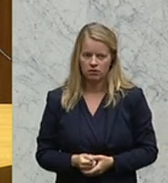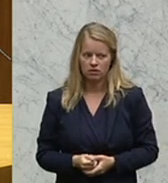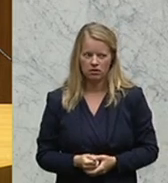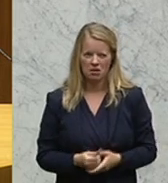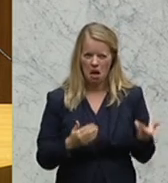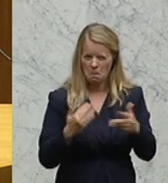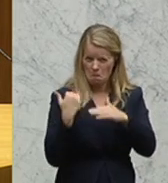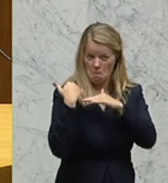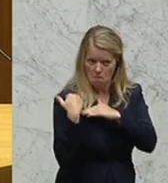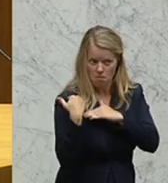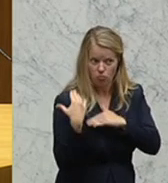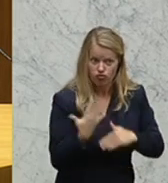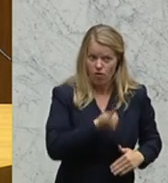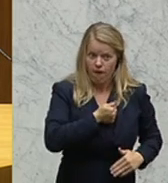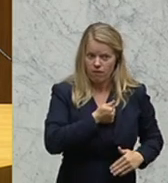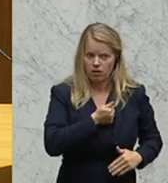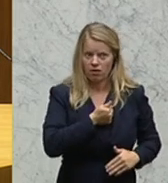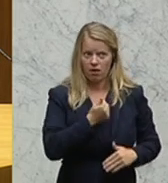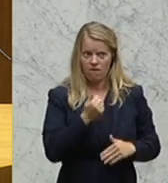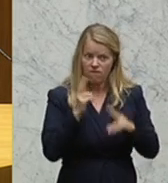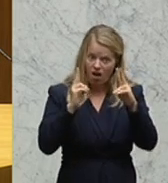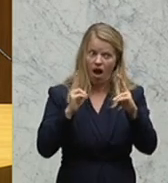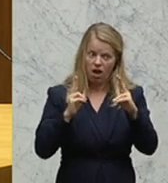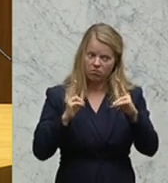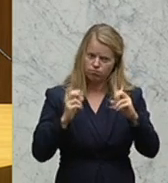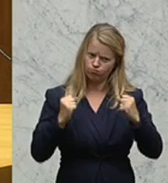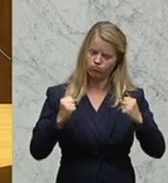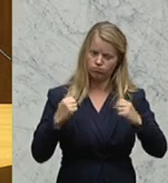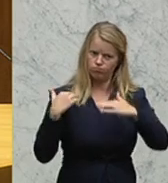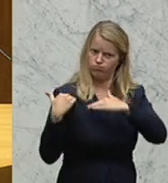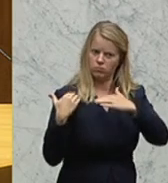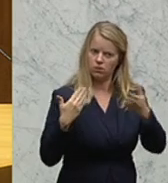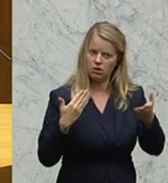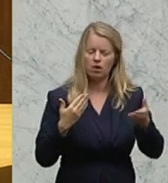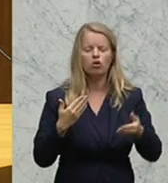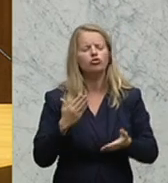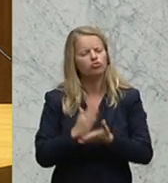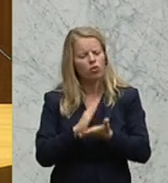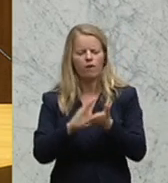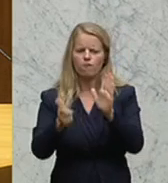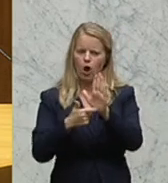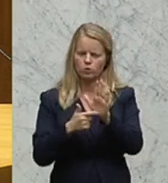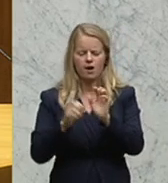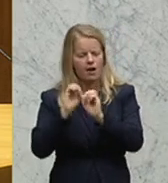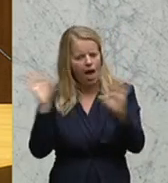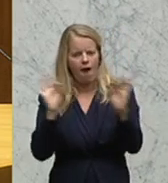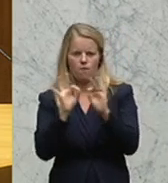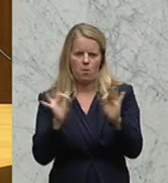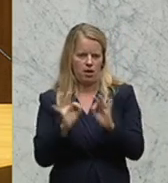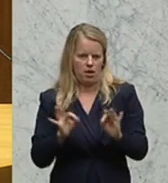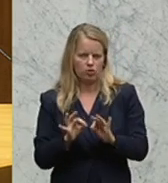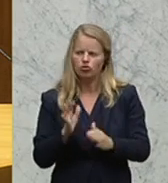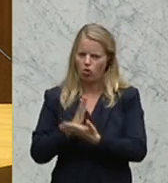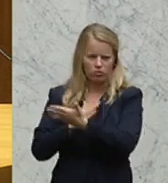Tragfähigkeit nun tatsächlich stemmen kann, das ist in einigen Voraussetzungen formuliert worden. Es geht hier natürlich darum, diese umzusetzen.